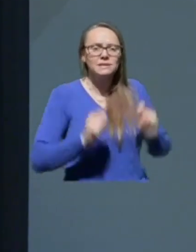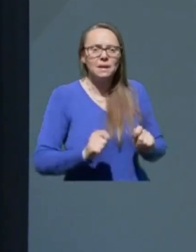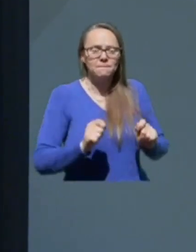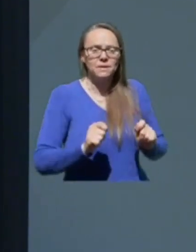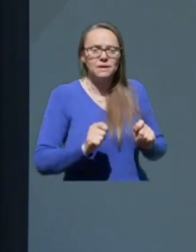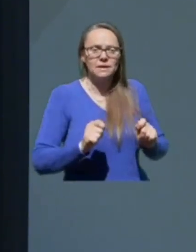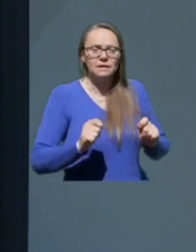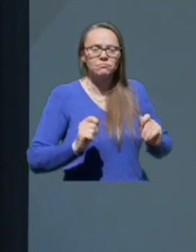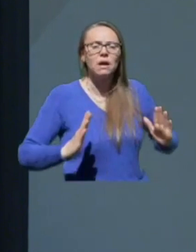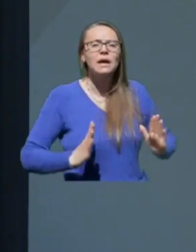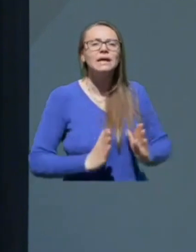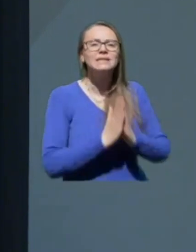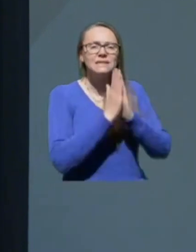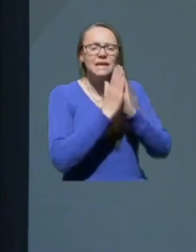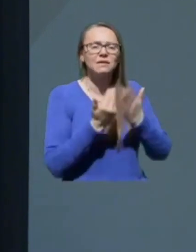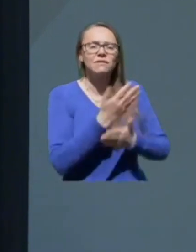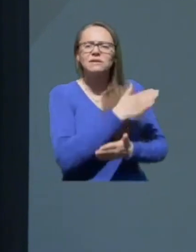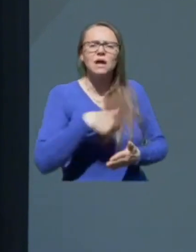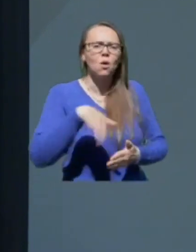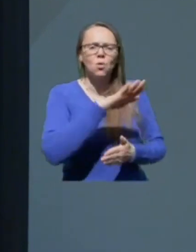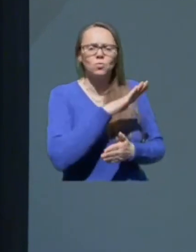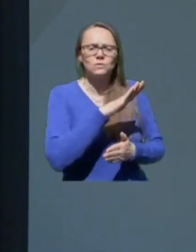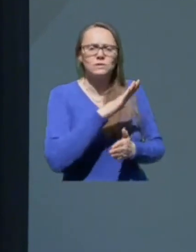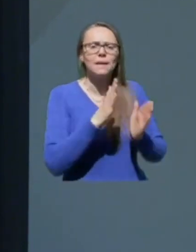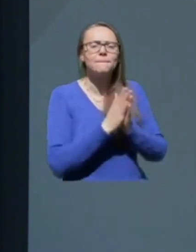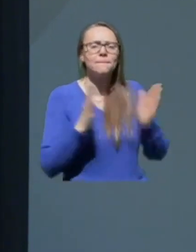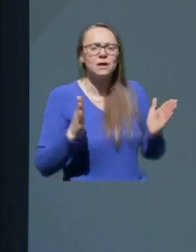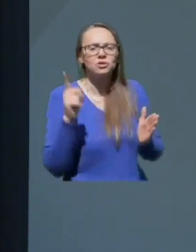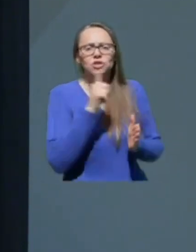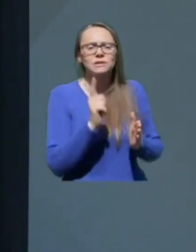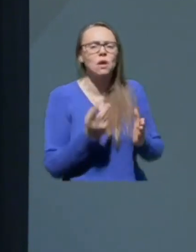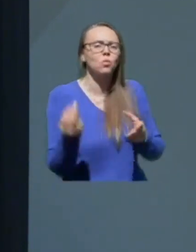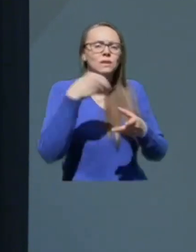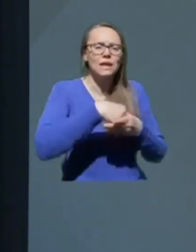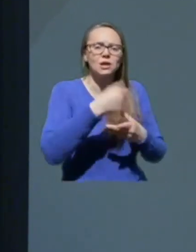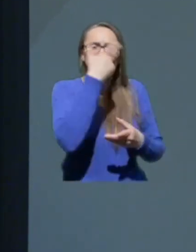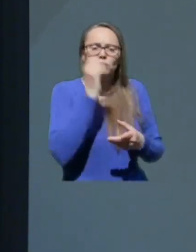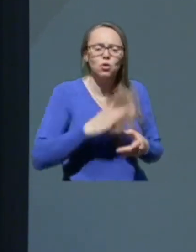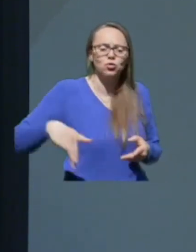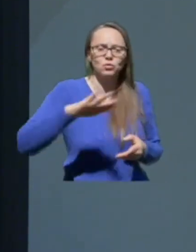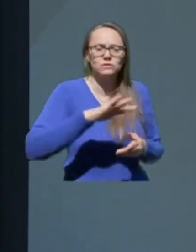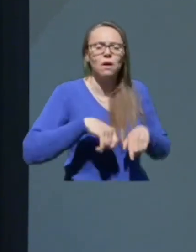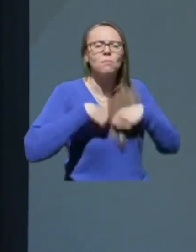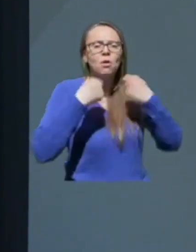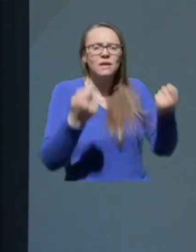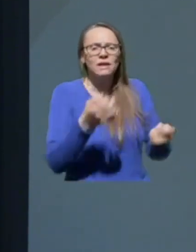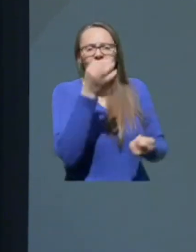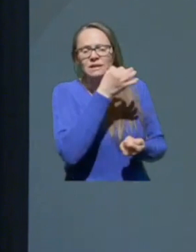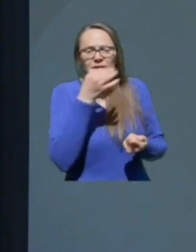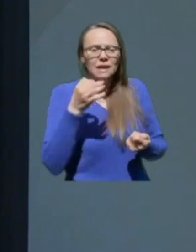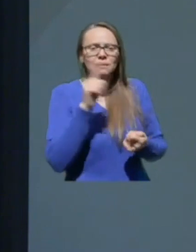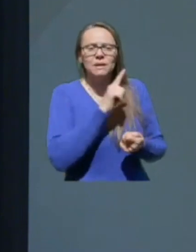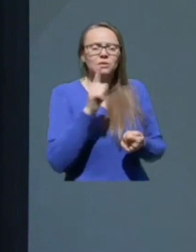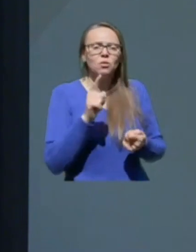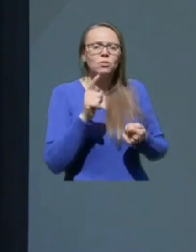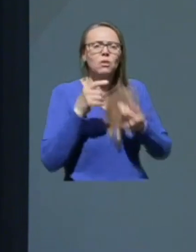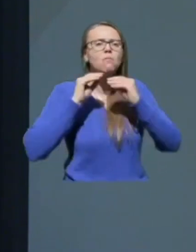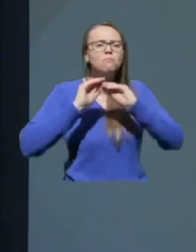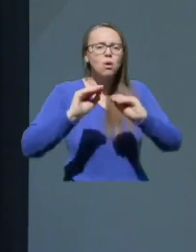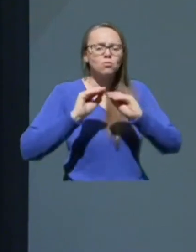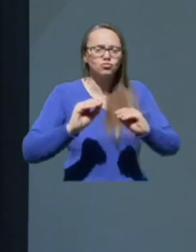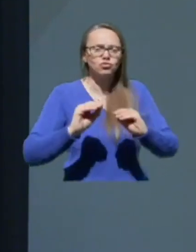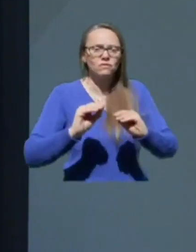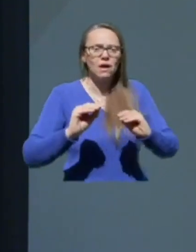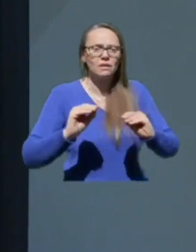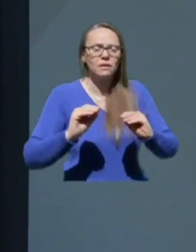za vsa bogoslužja, za udeležbo ljudstva, podeljevanje zakrementov in poučevanje vrvuka.